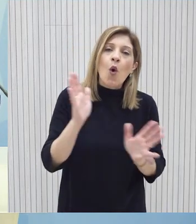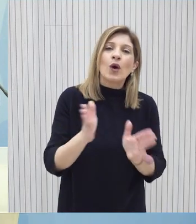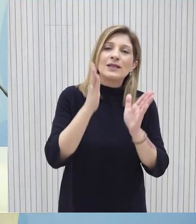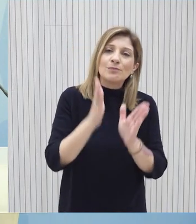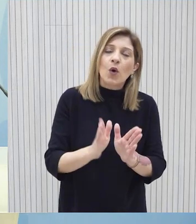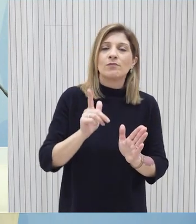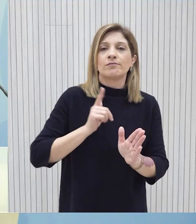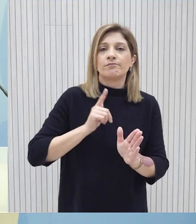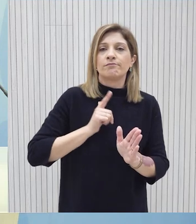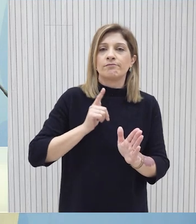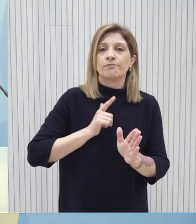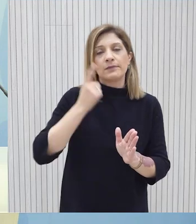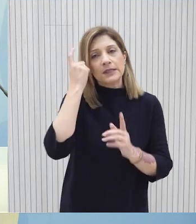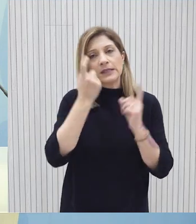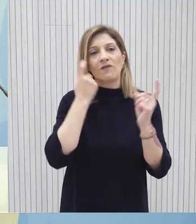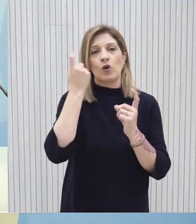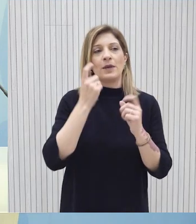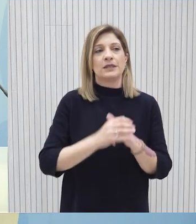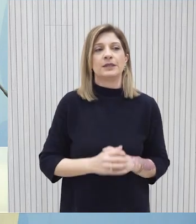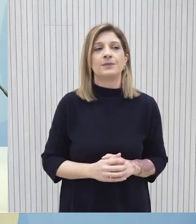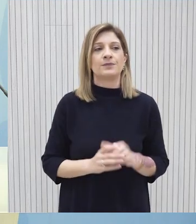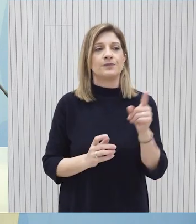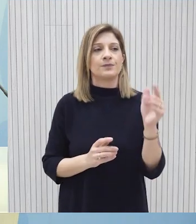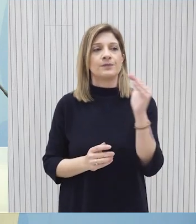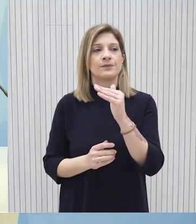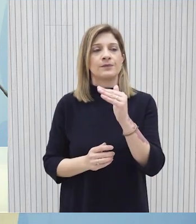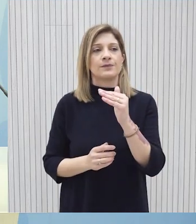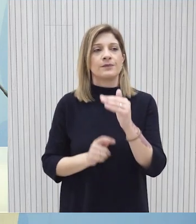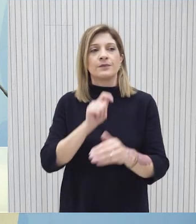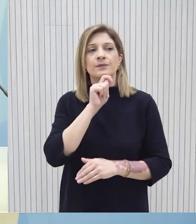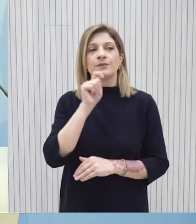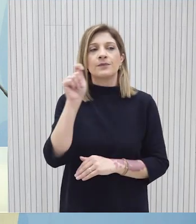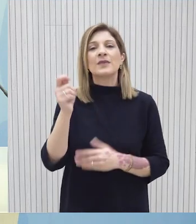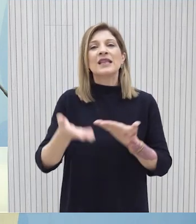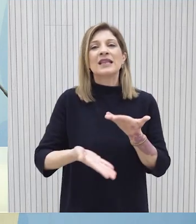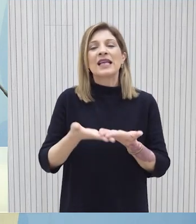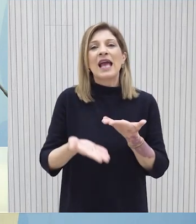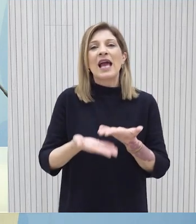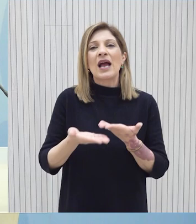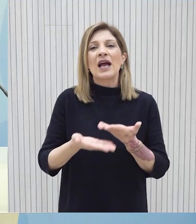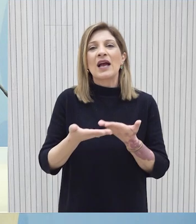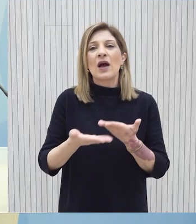συγκεκριμένα είναι κάτι το οποίο βεβαίως βρίσκεται σε σκέψη Υπότιτλοι Υπότιτλοι